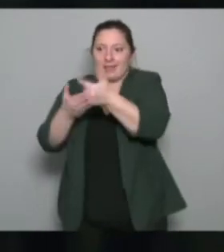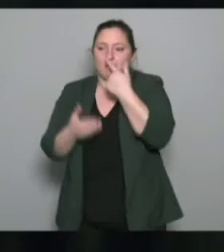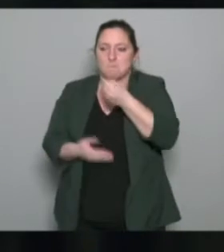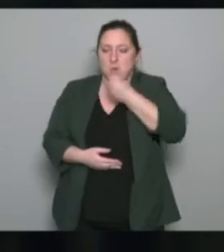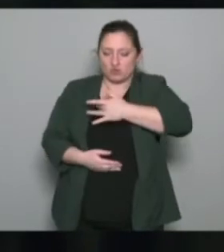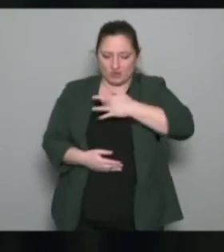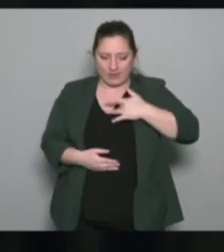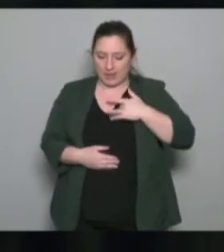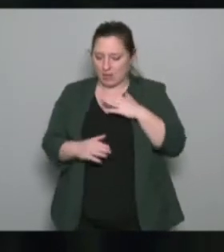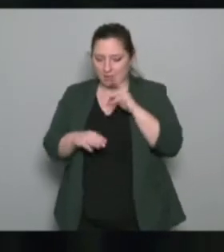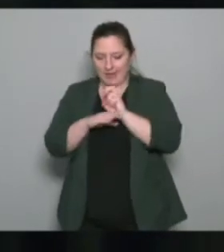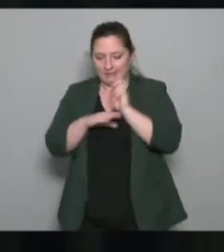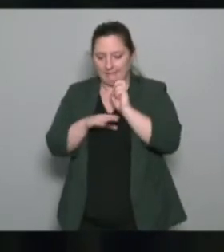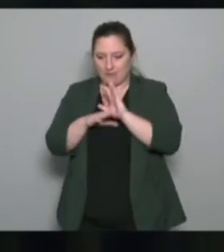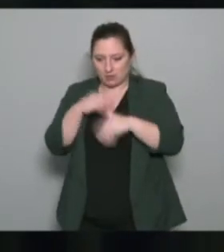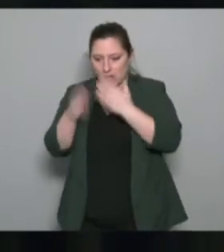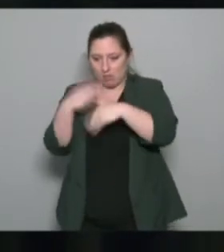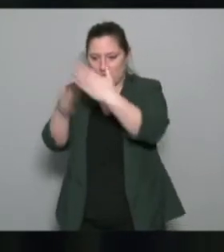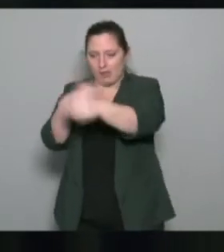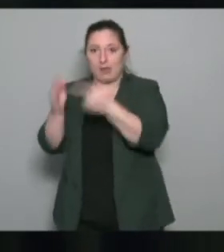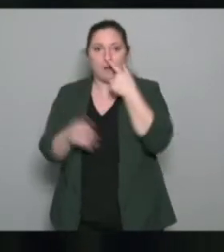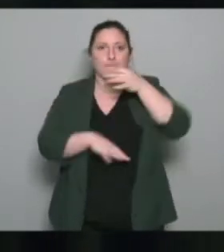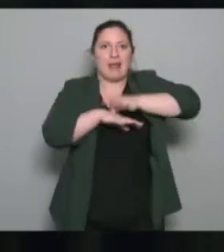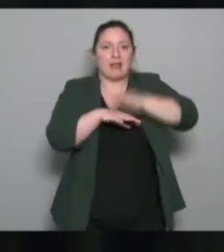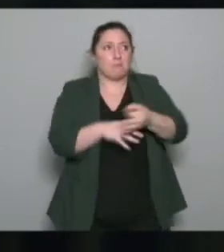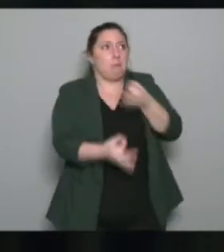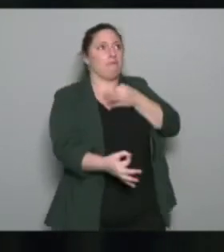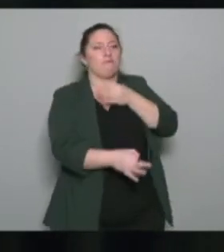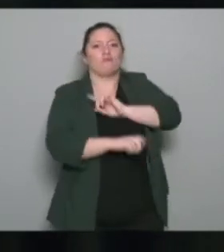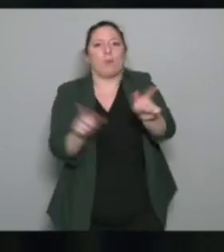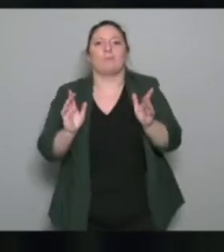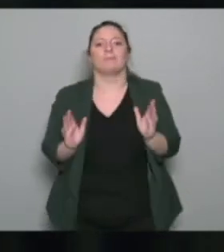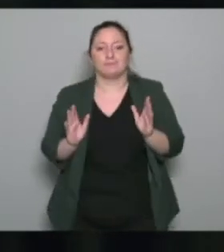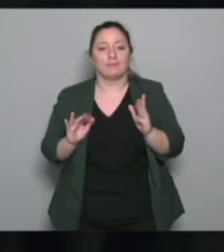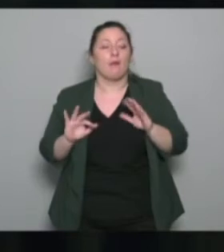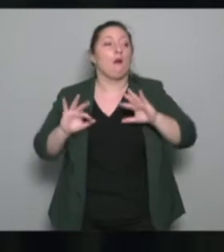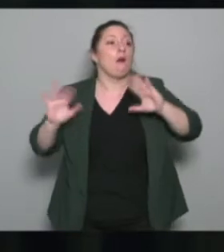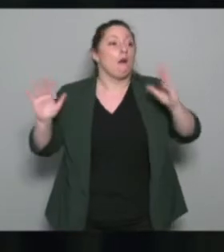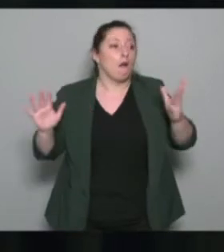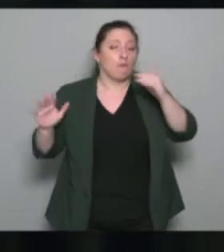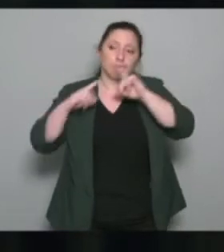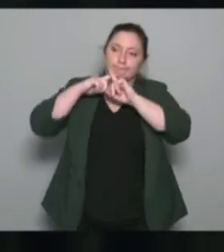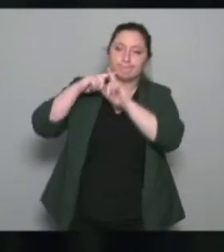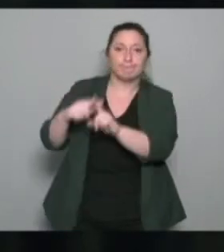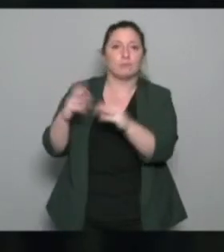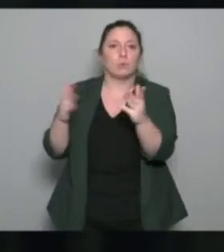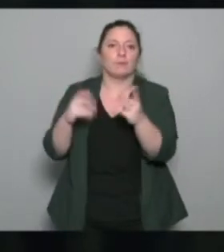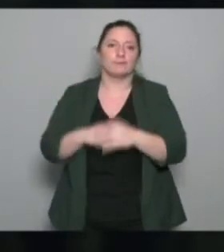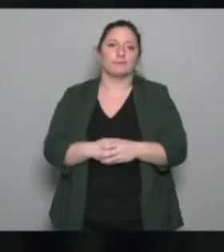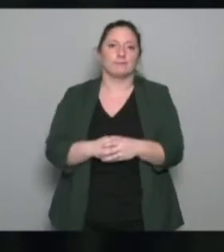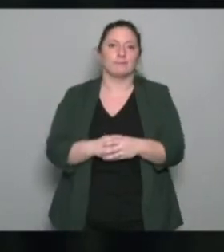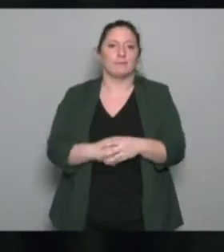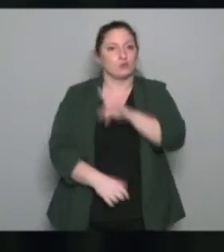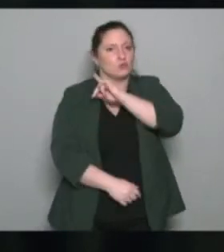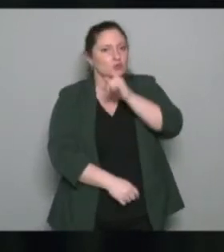qui n'étaient pas forcément atteintes de pathologies. Dans ce cadre-là, on s'intéressait essentiellement, alors ça va rebondir sur ce qui s'est dit ce matin, sur le sport